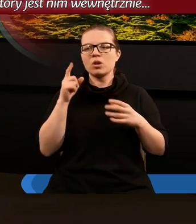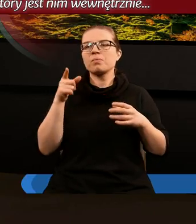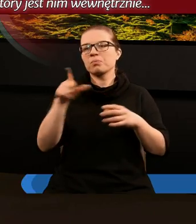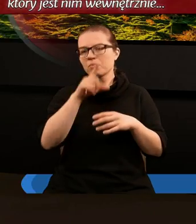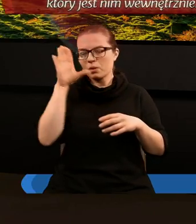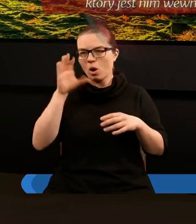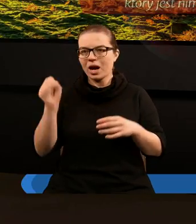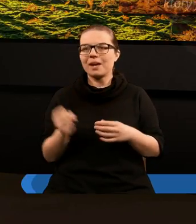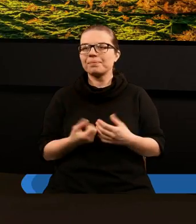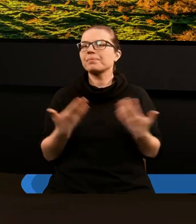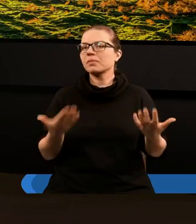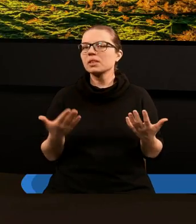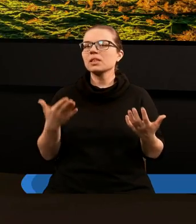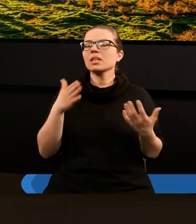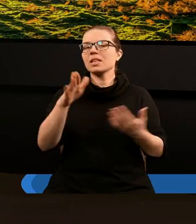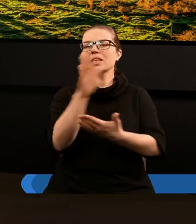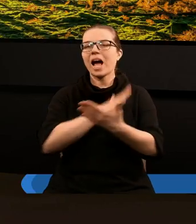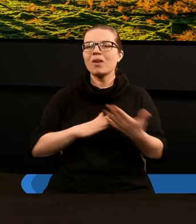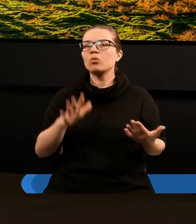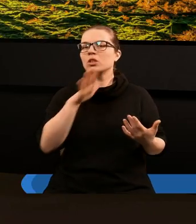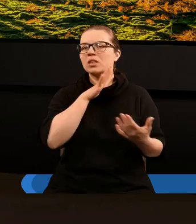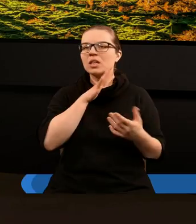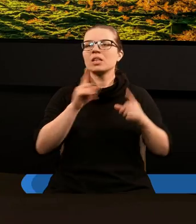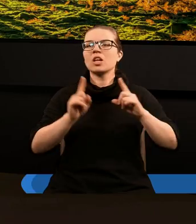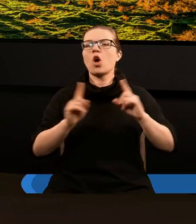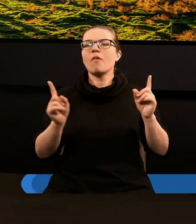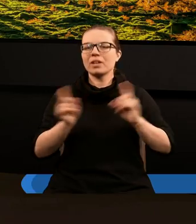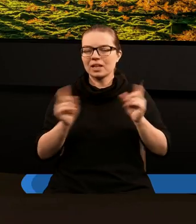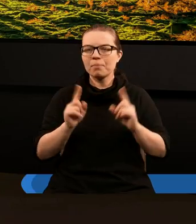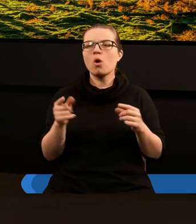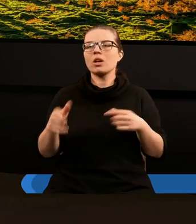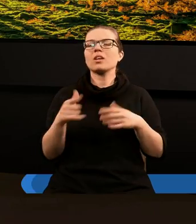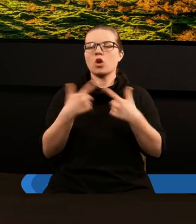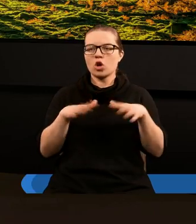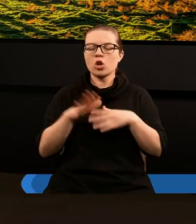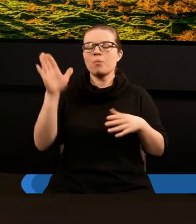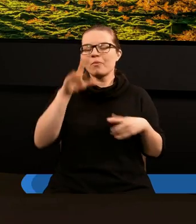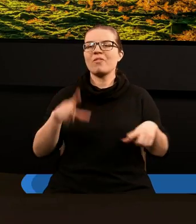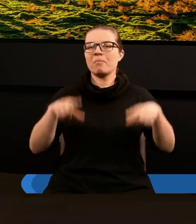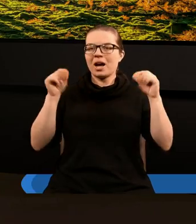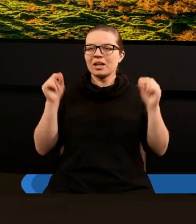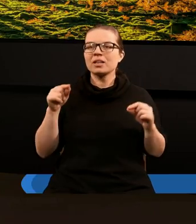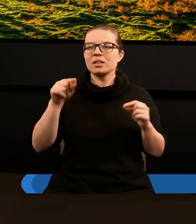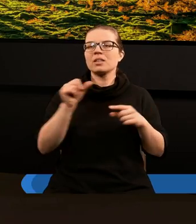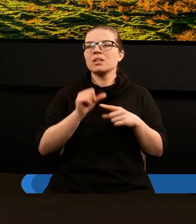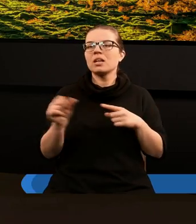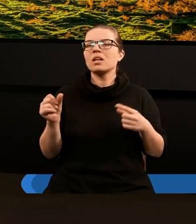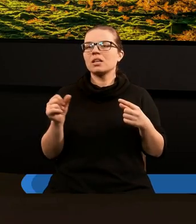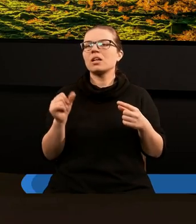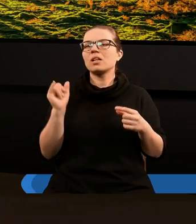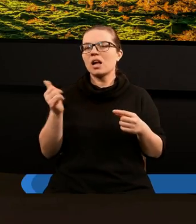lecz u Boga. Czyli naród żydowski w symbolice właśnie tego Kościoła Bożego, narodu wybranego, ale tym razem już